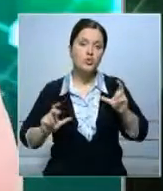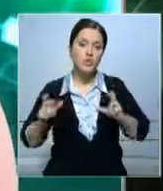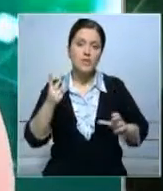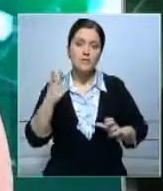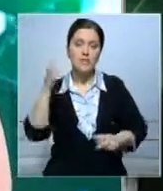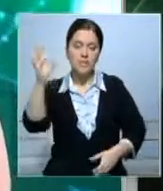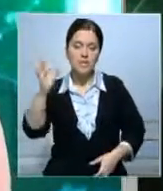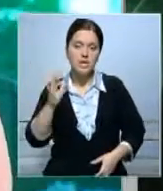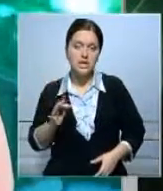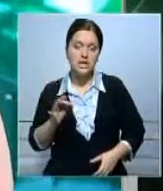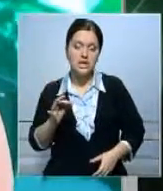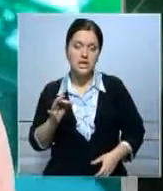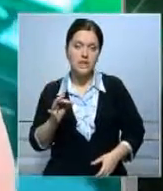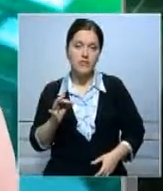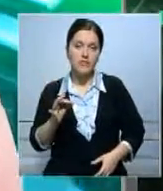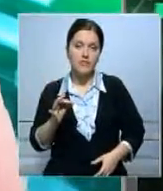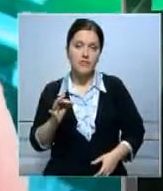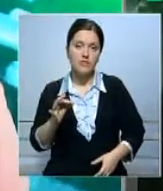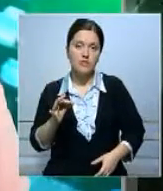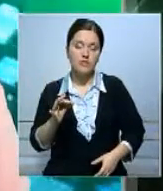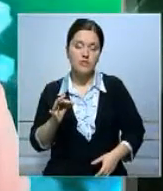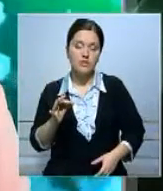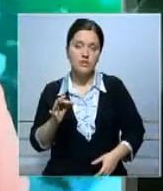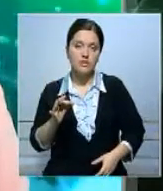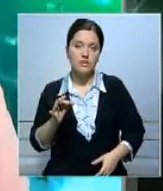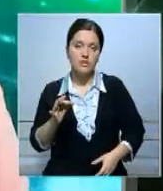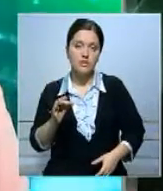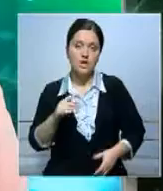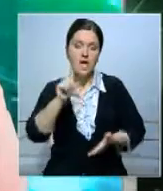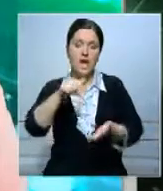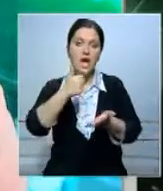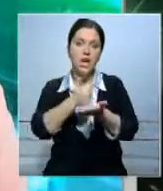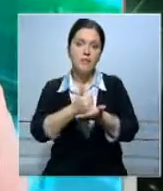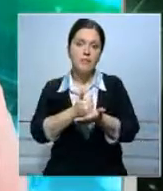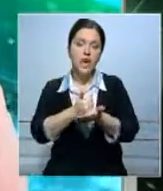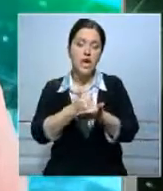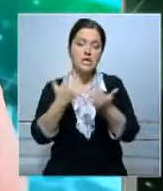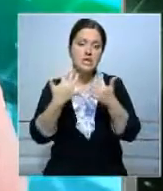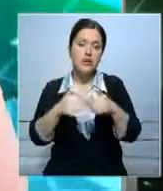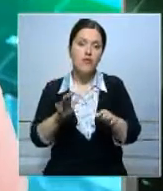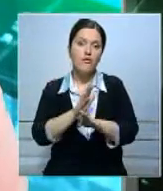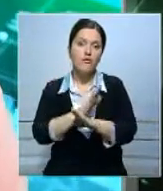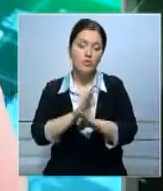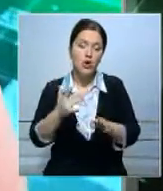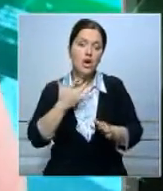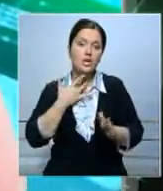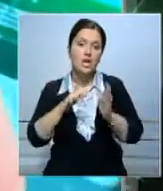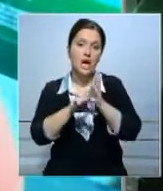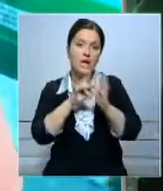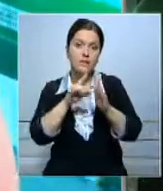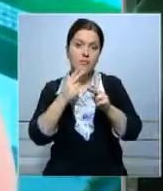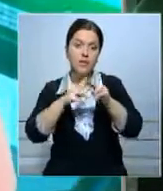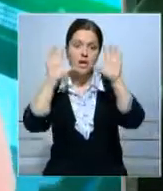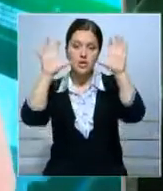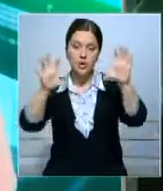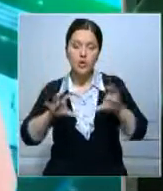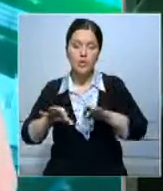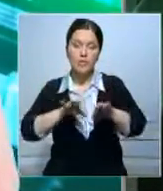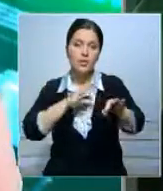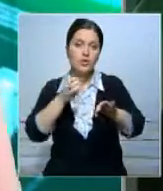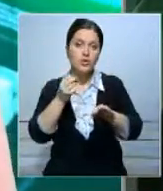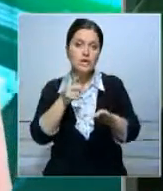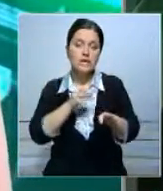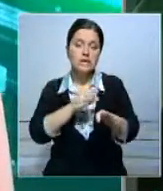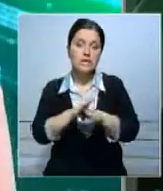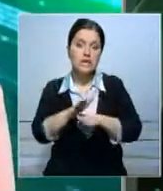для студентов. Ну это, пожалуй, об основных цифрах все. Я добавлю, что голосование по данному законопроекту еще не состоялось,